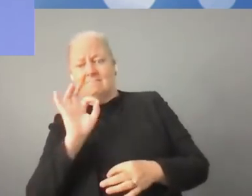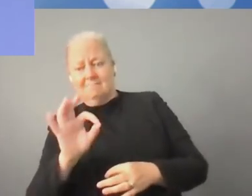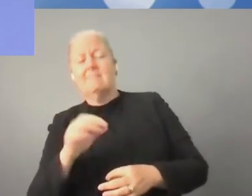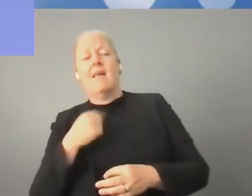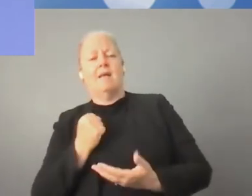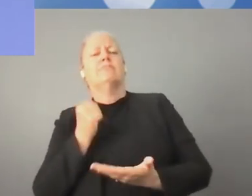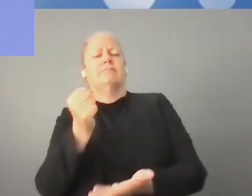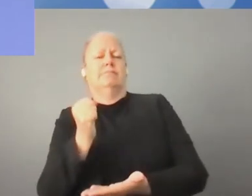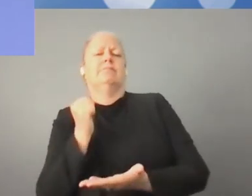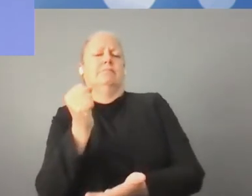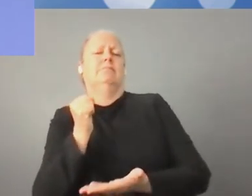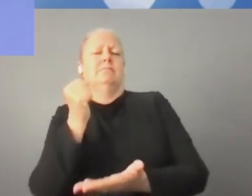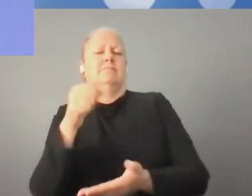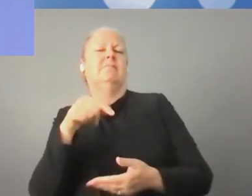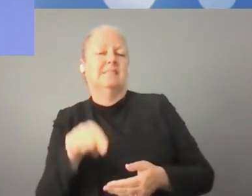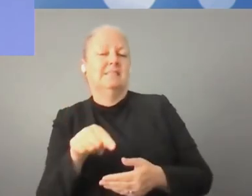rozwoju.